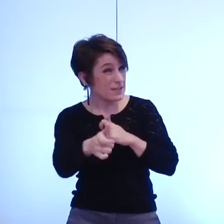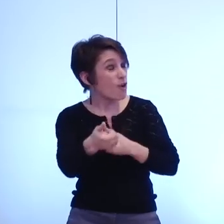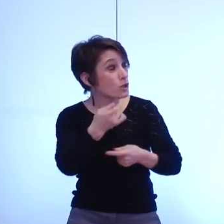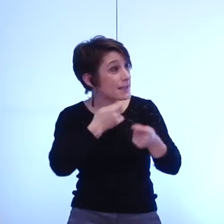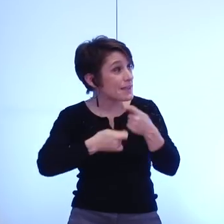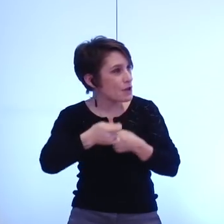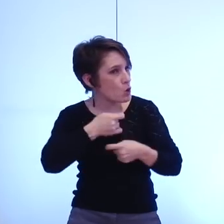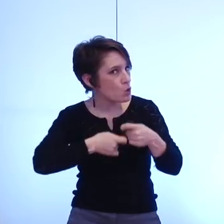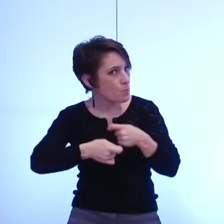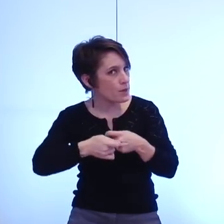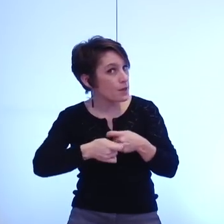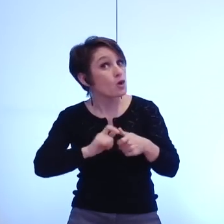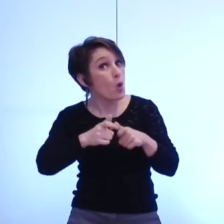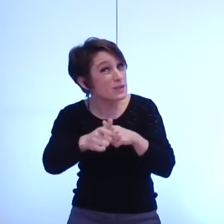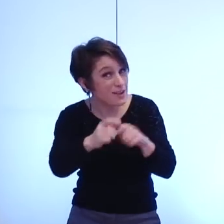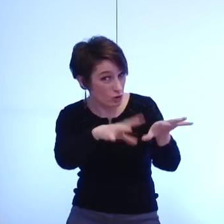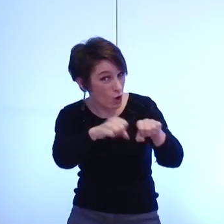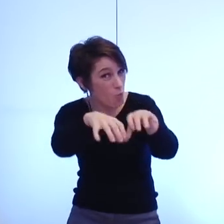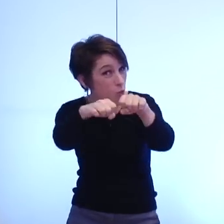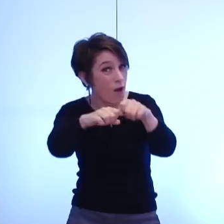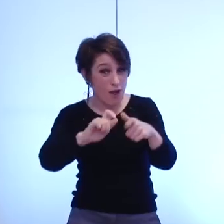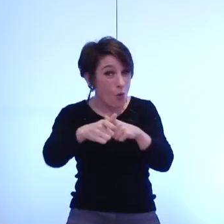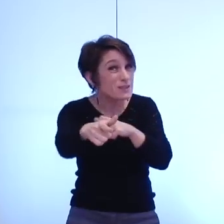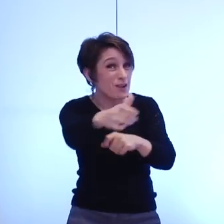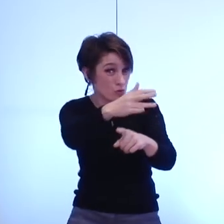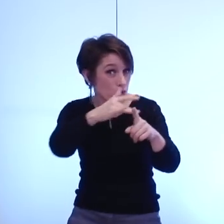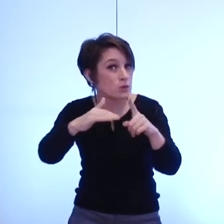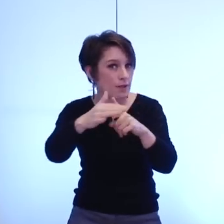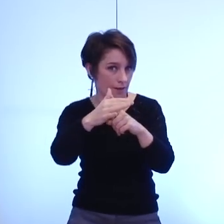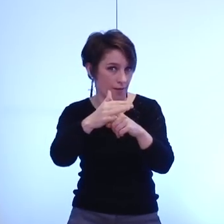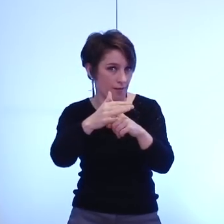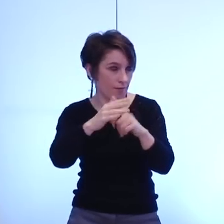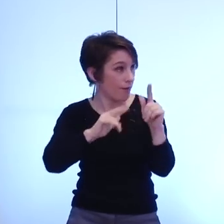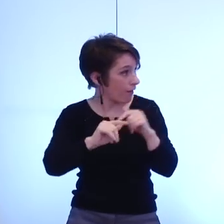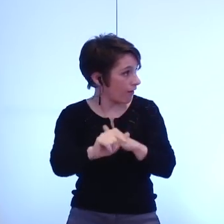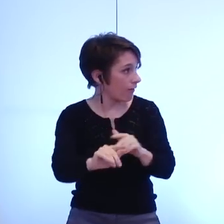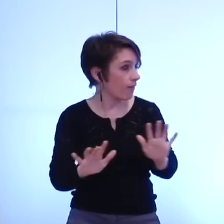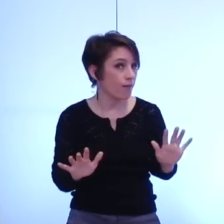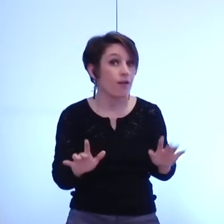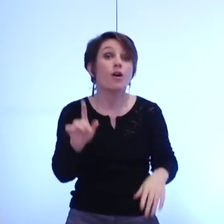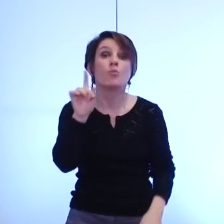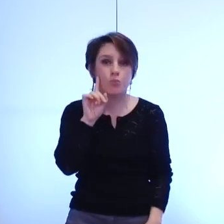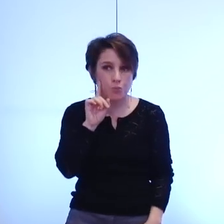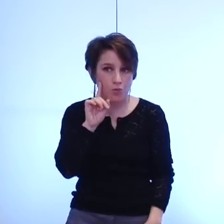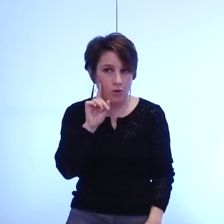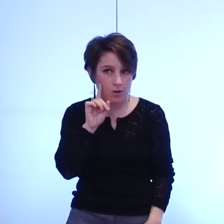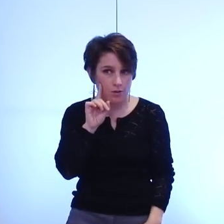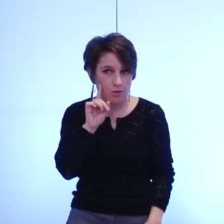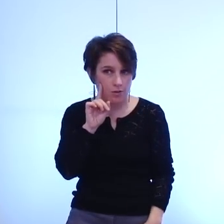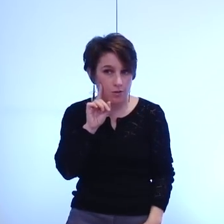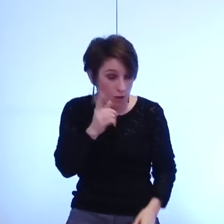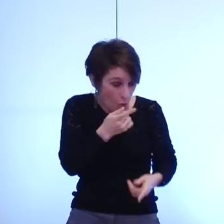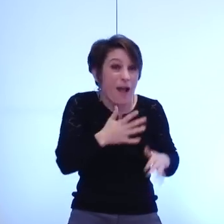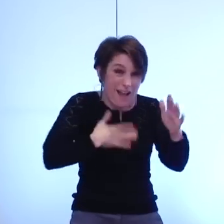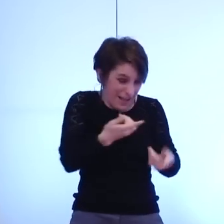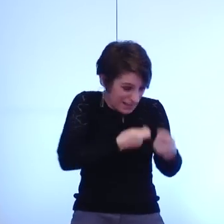'emploi et donc pour le social parce que c l'économie qui permet le social